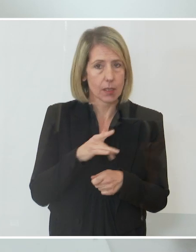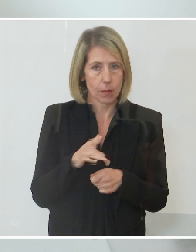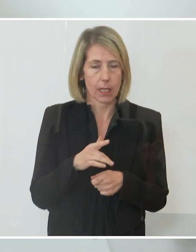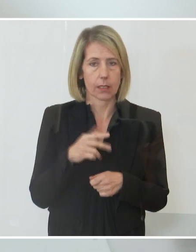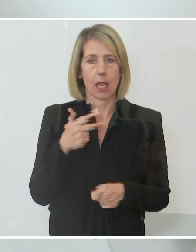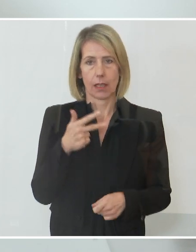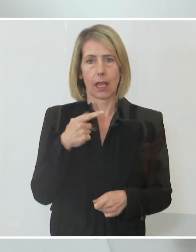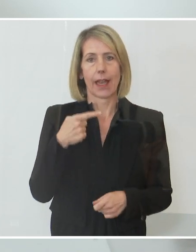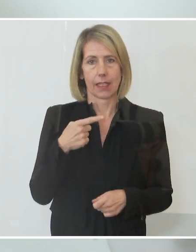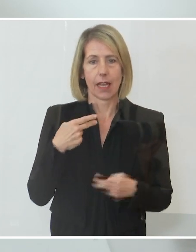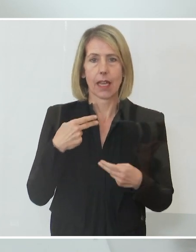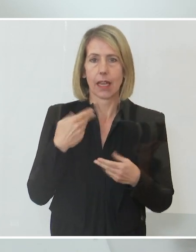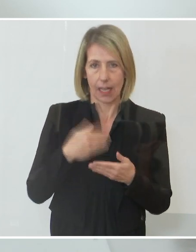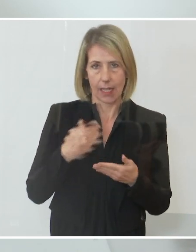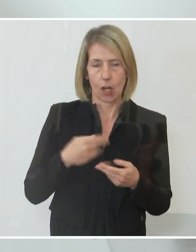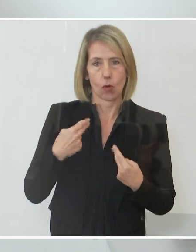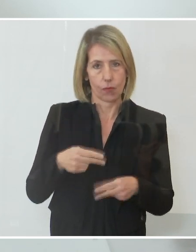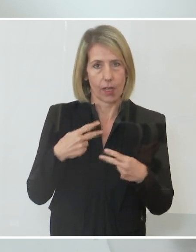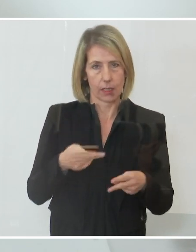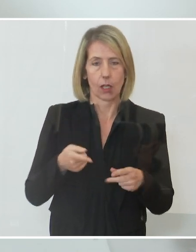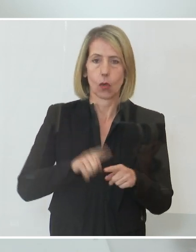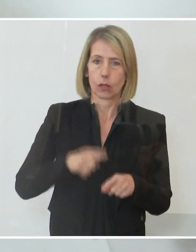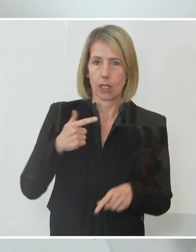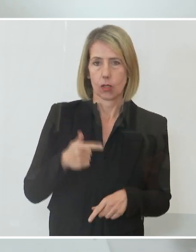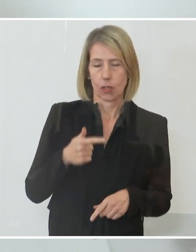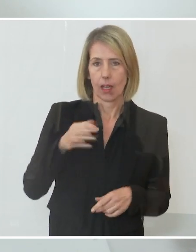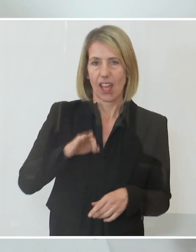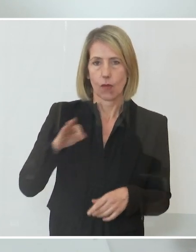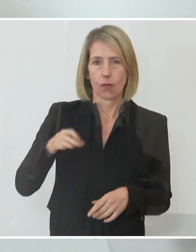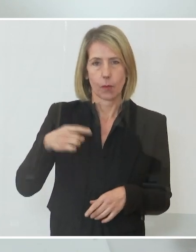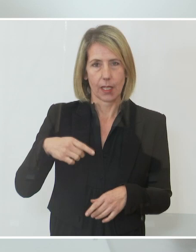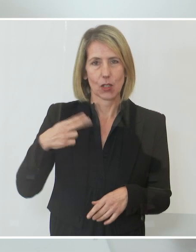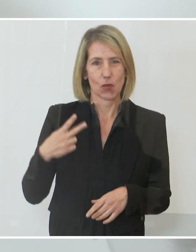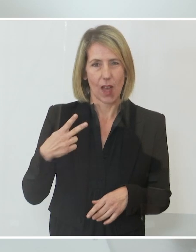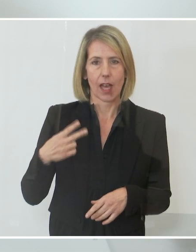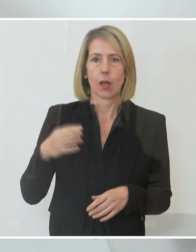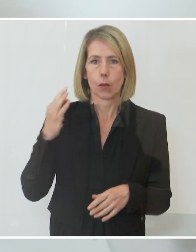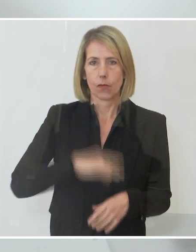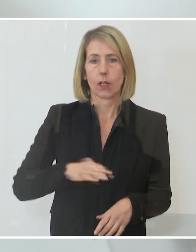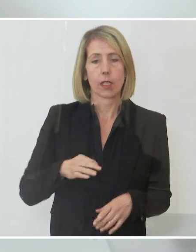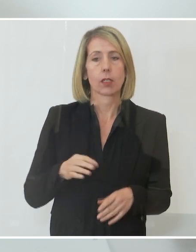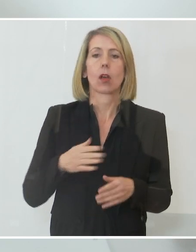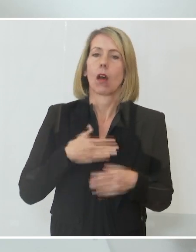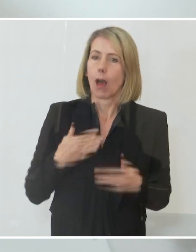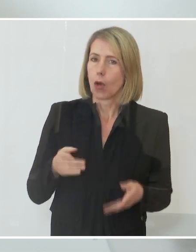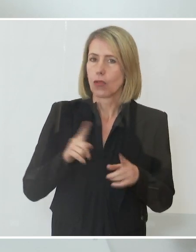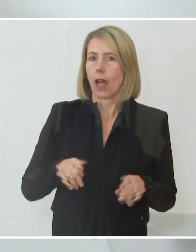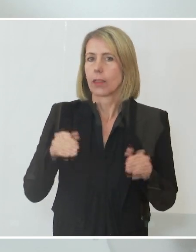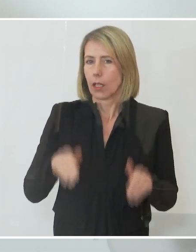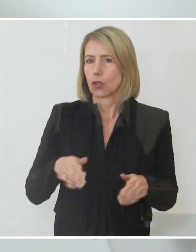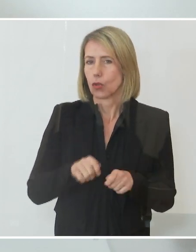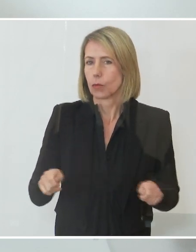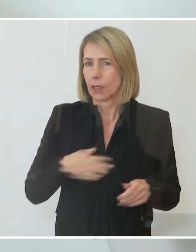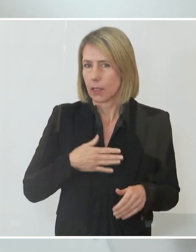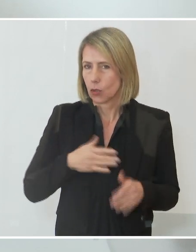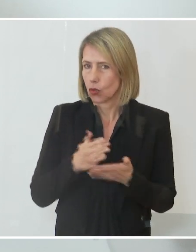G-Regelung sowie eine FFP2Pflicht, außer es gibt sonstige geeignete Schutzmaßnahmen. Es gilt hier, wie